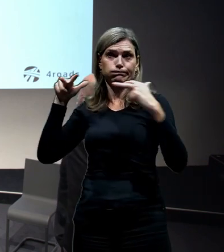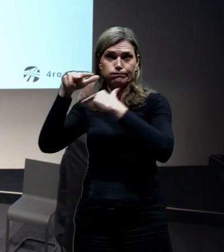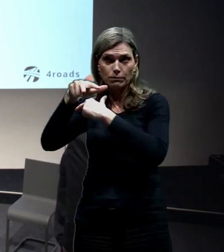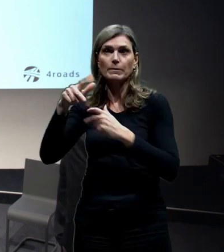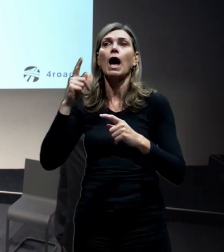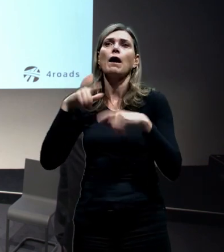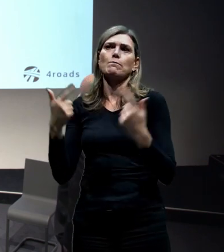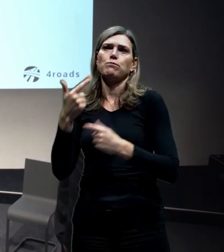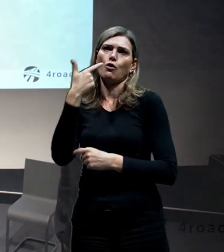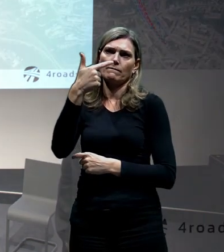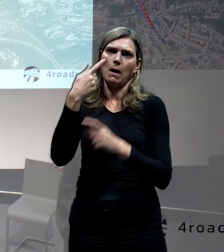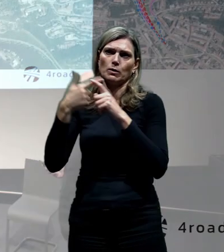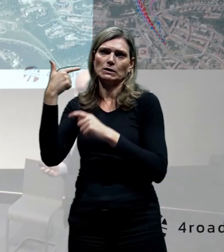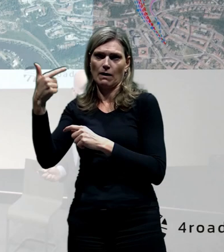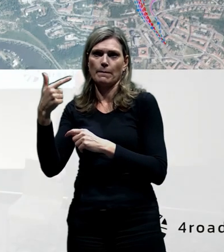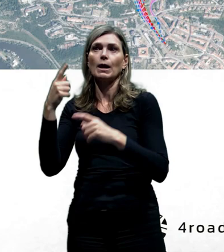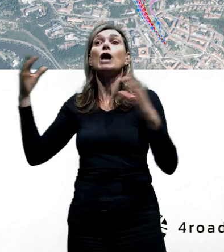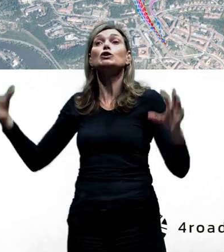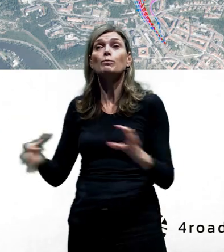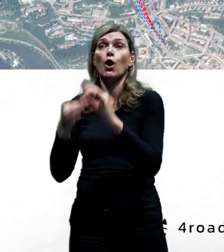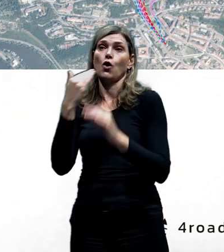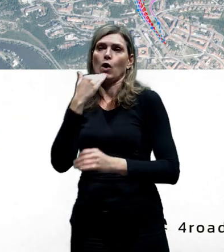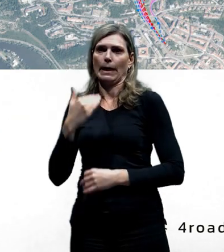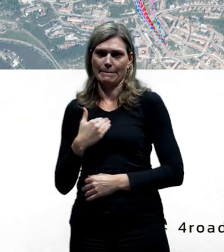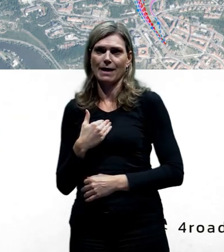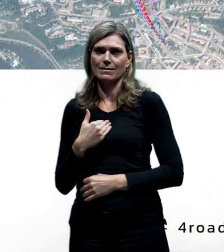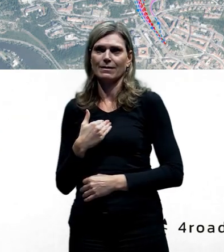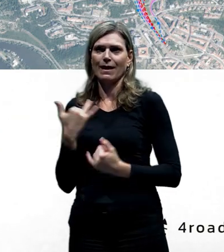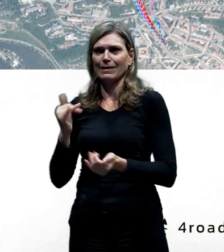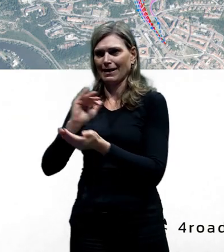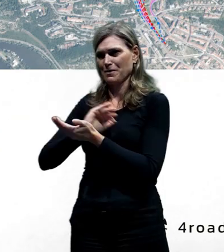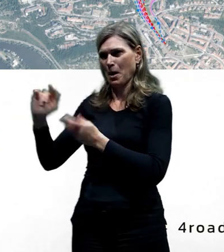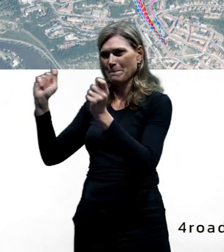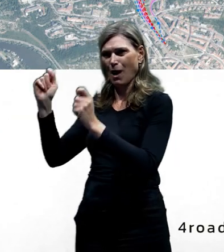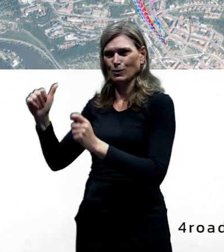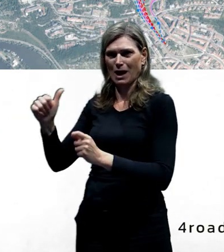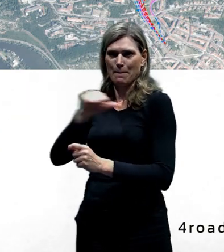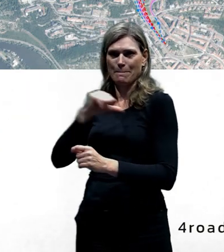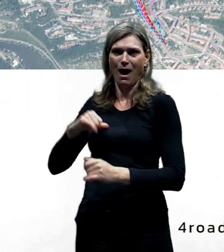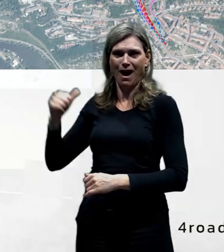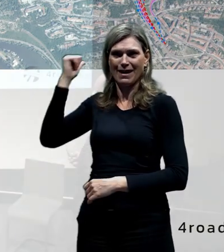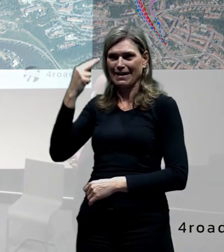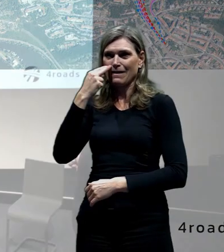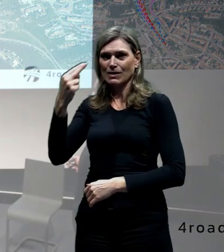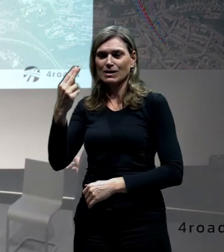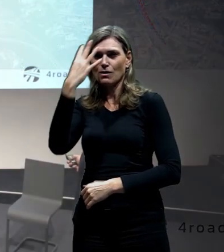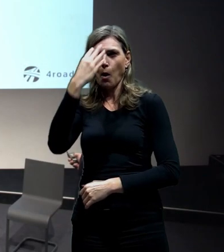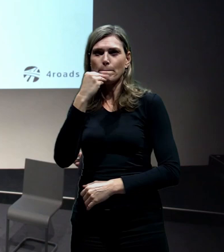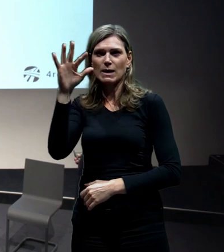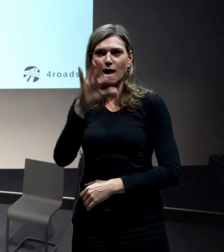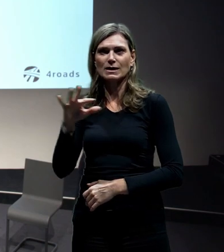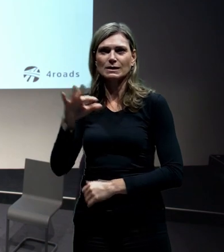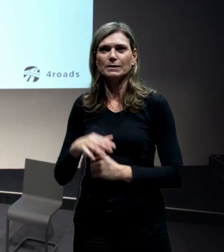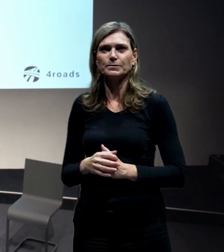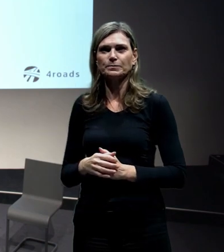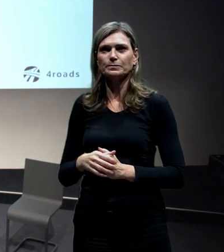spojka. Teď jsem měl nechat pauzu pro pány za mnou. Tady vidíte trasu